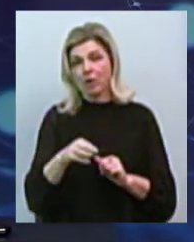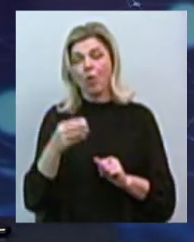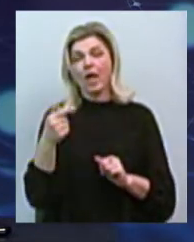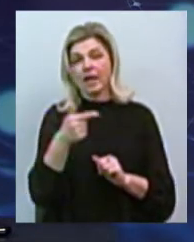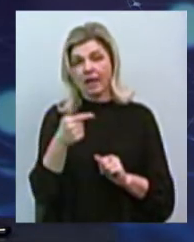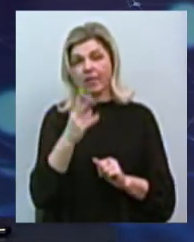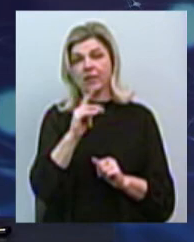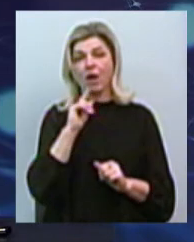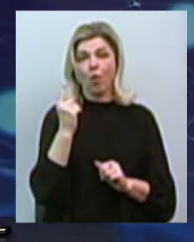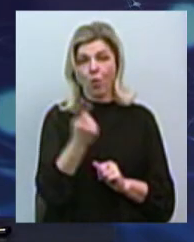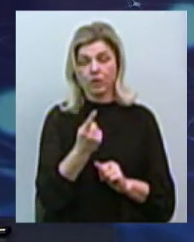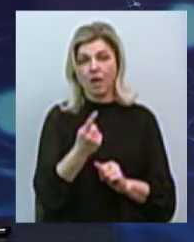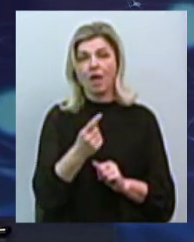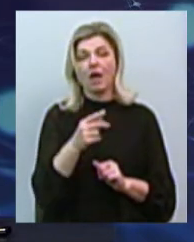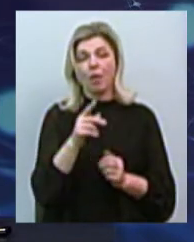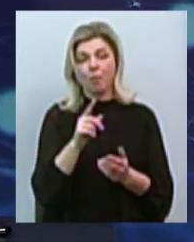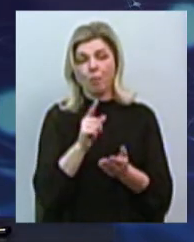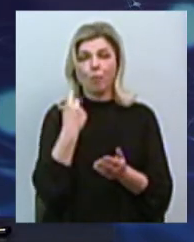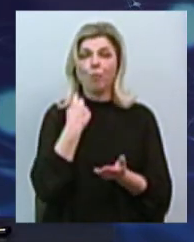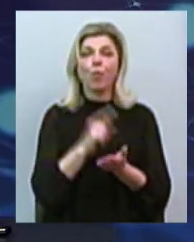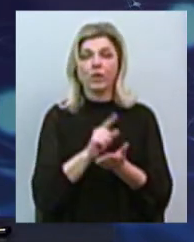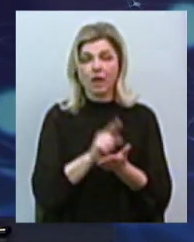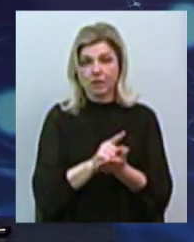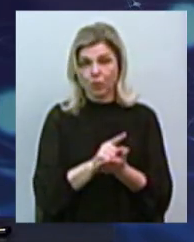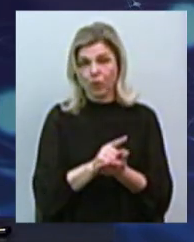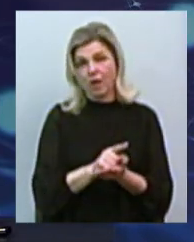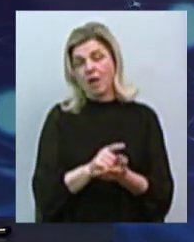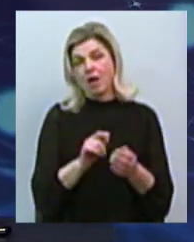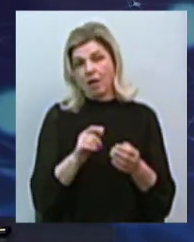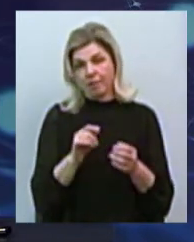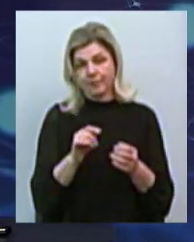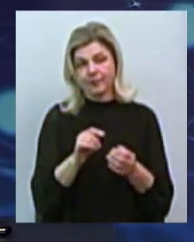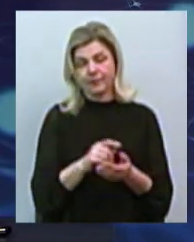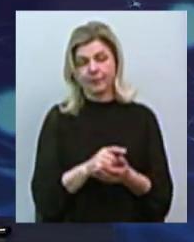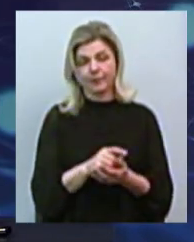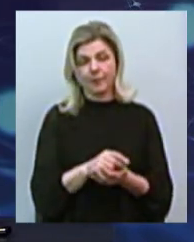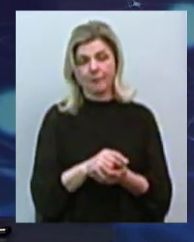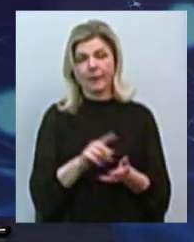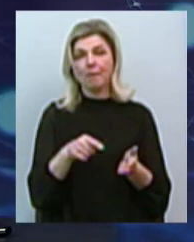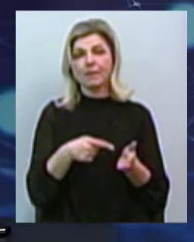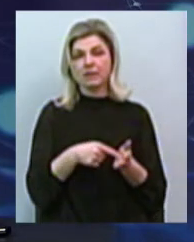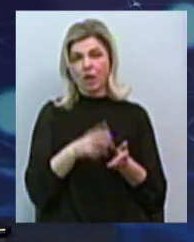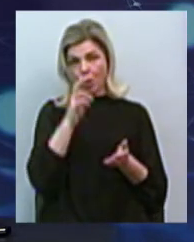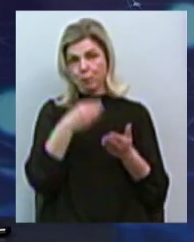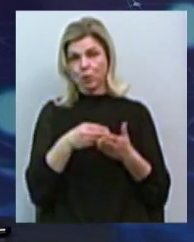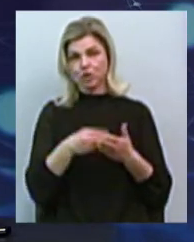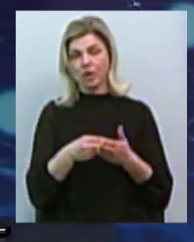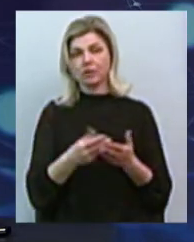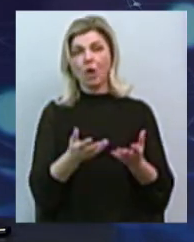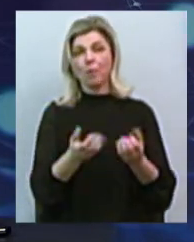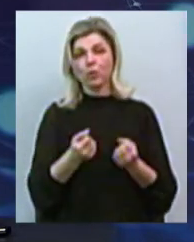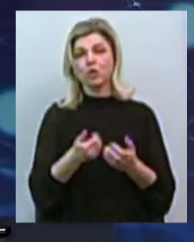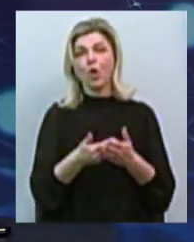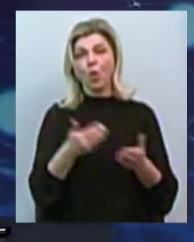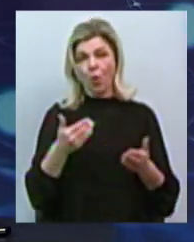податку на доходи фізичних осіб, який сьогодні міський бюджет отримує від діяльності цього порту,